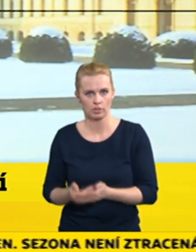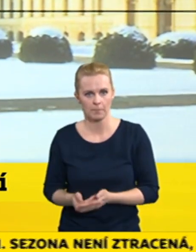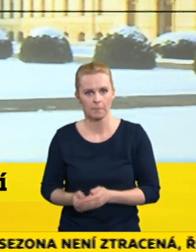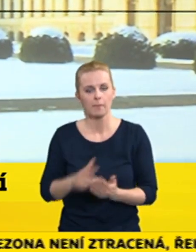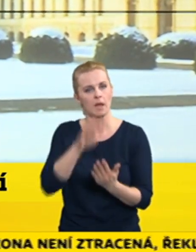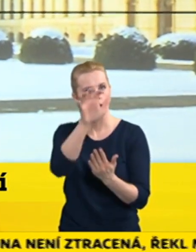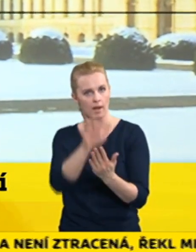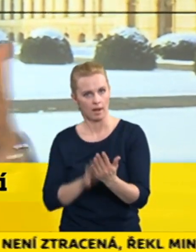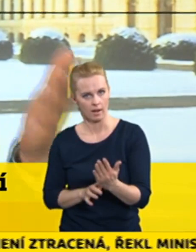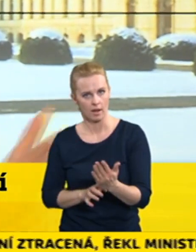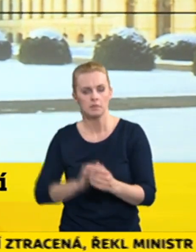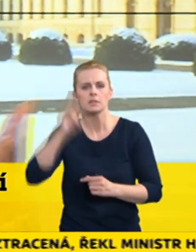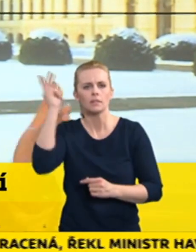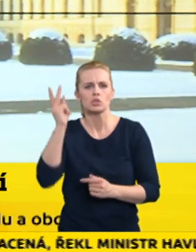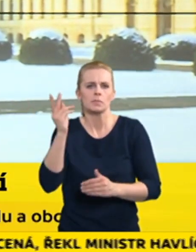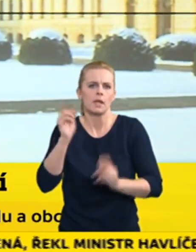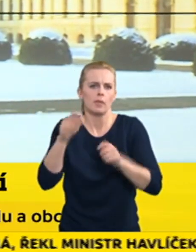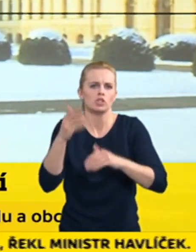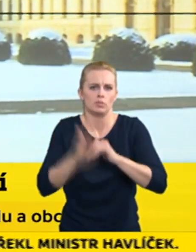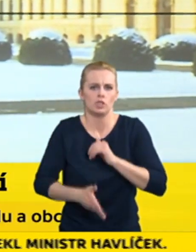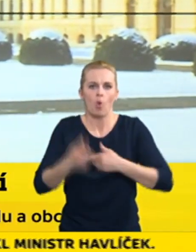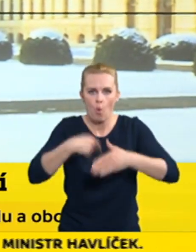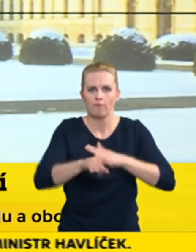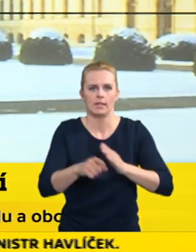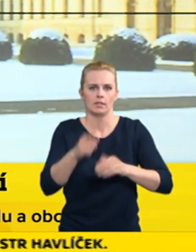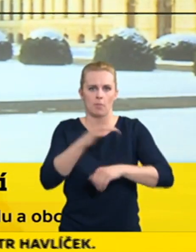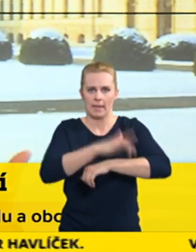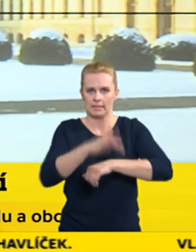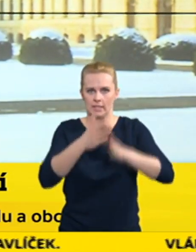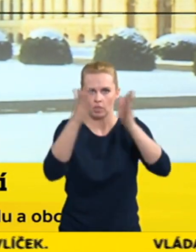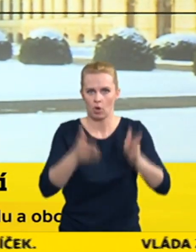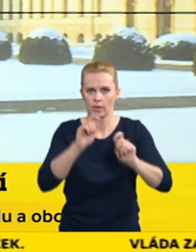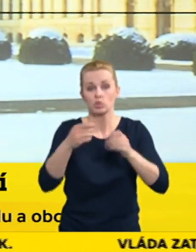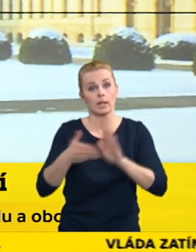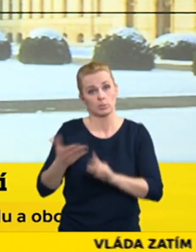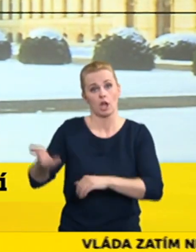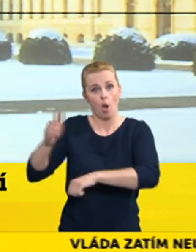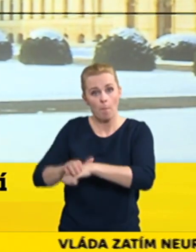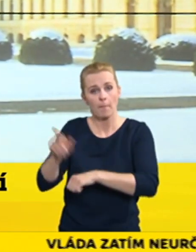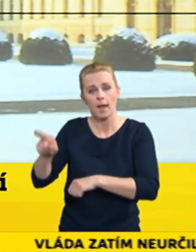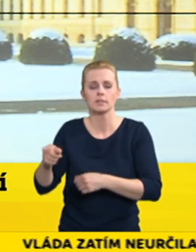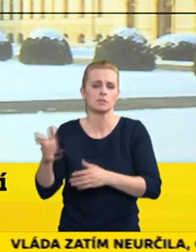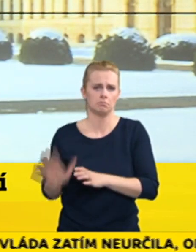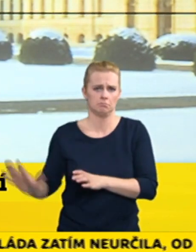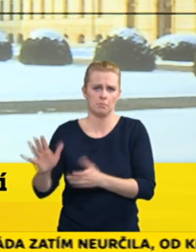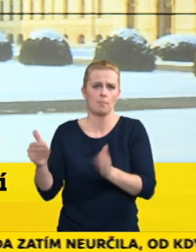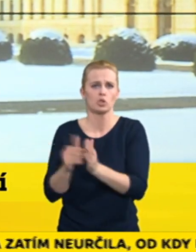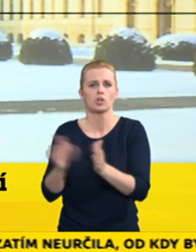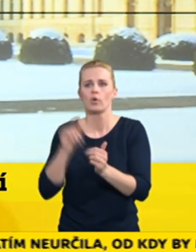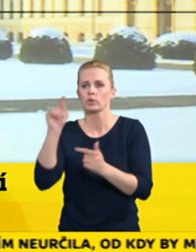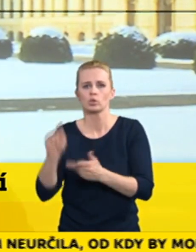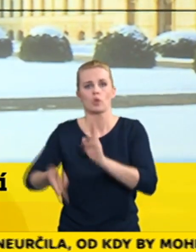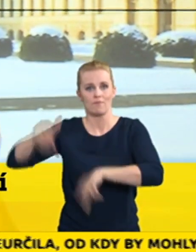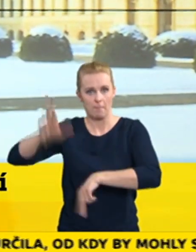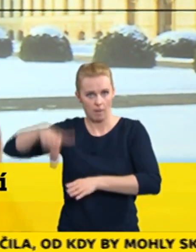bezprostředně v tom penzionu, to může být kdekoliv jinde, třeba v té obci, která je, a vy můžete potom přespat v tom penzionu, takže zjednočně řečeno,